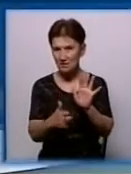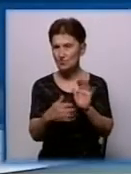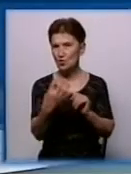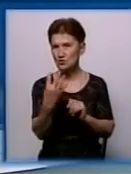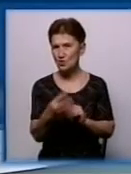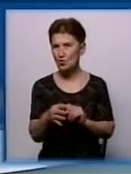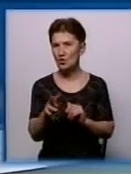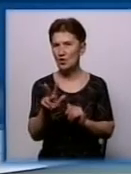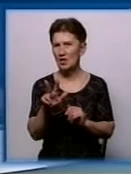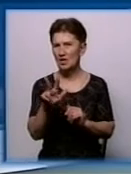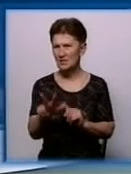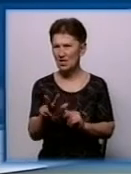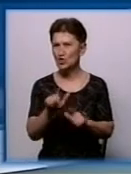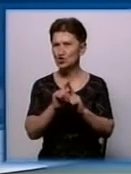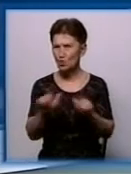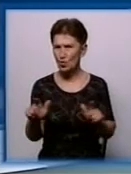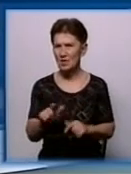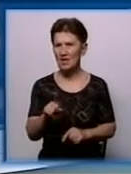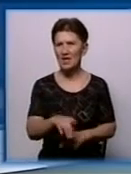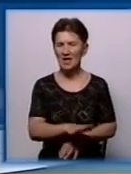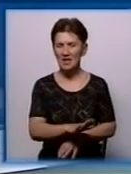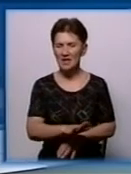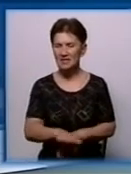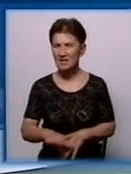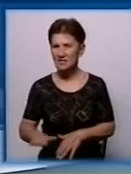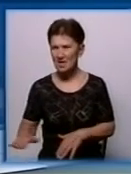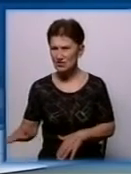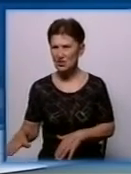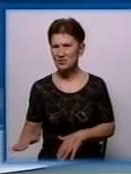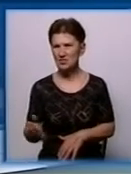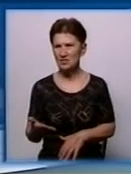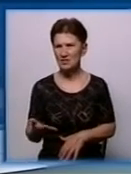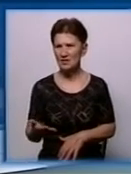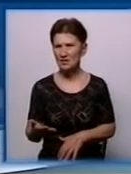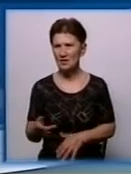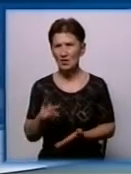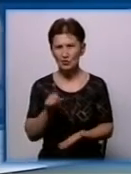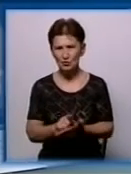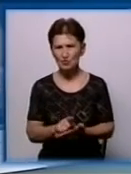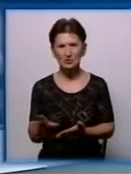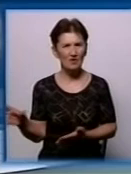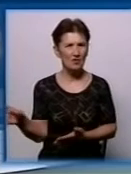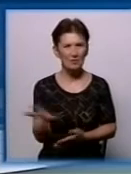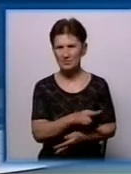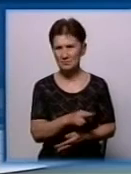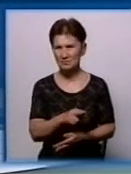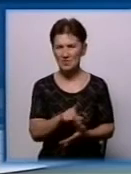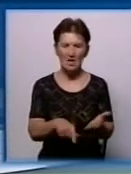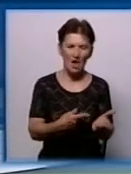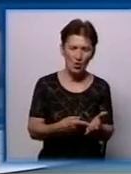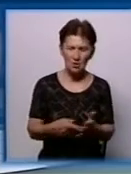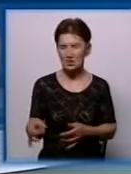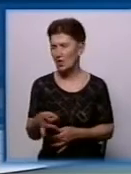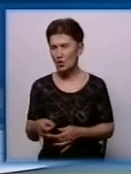є, дитячі дошкільні заклади, мають таке ж значення, що в місті, що в районі.